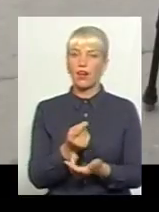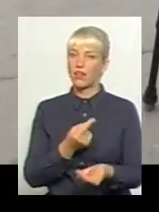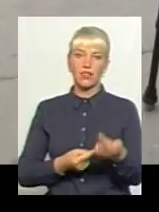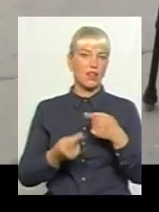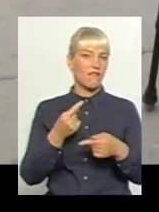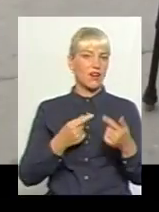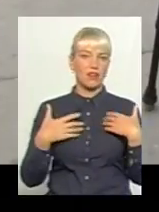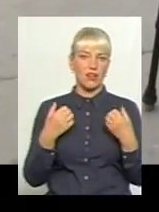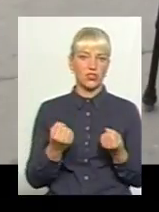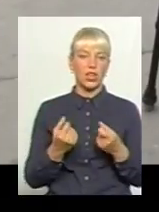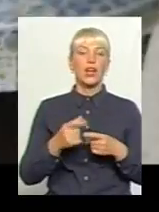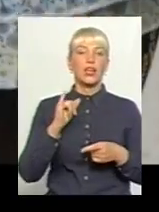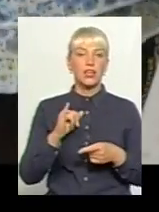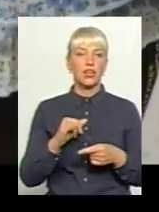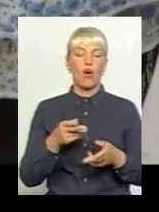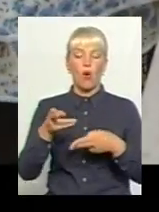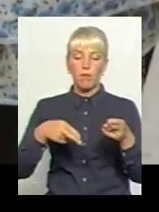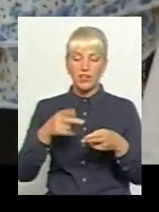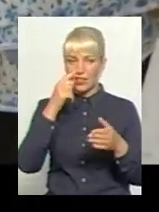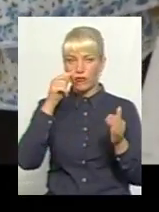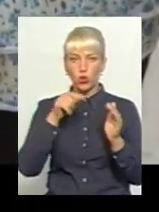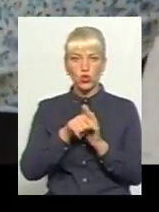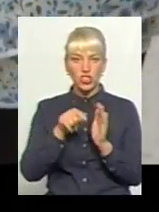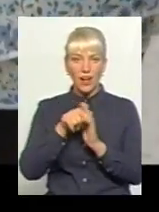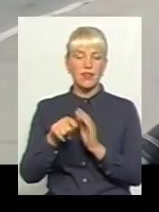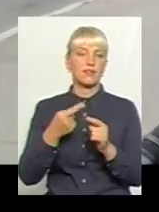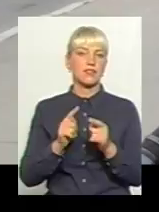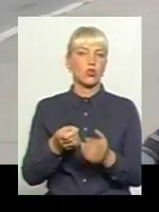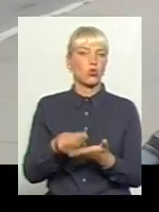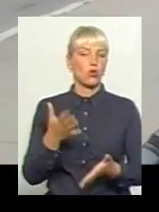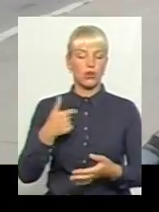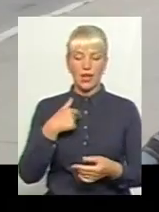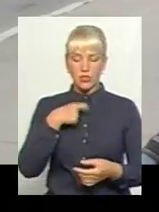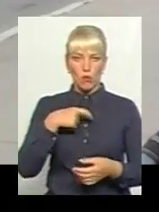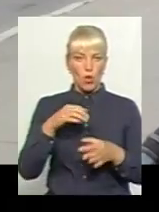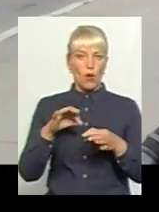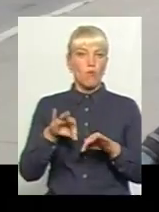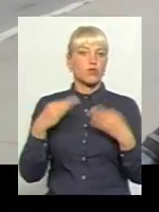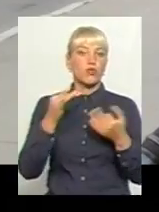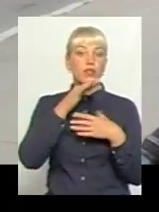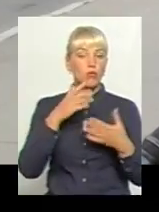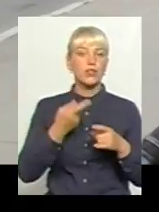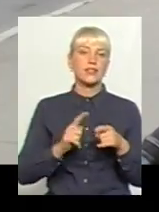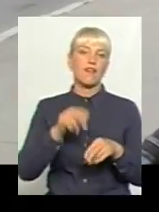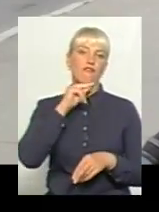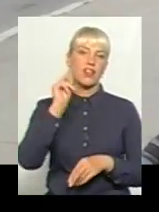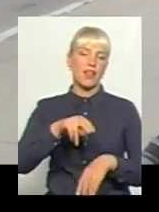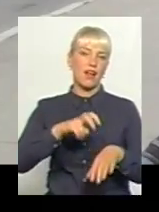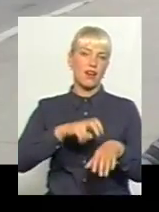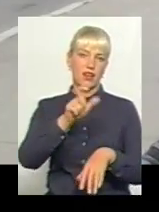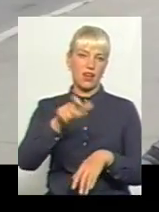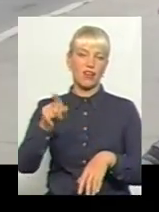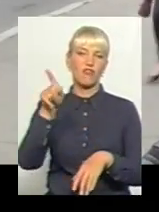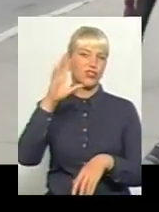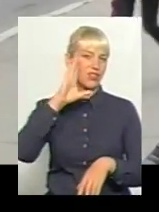вернути. Операційні втручання дуже дорогі, я його собі позволити просто не можу. Це вина лікарів. Ну, вони не звертають уваги на